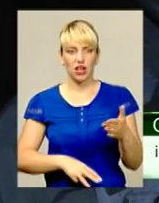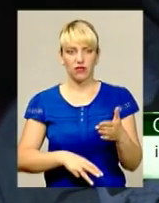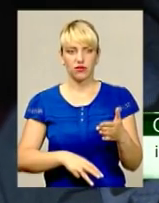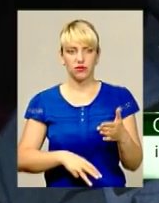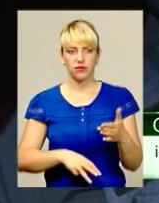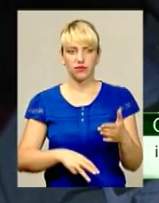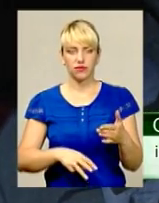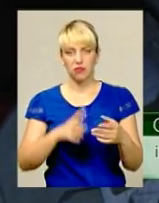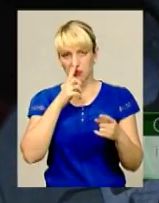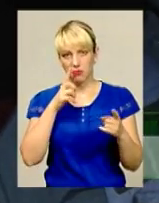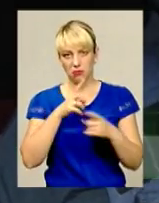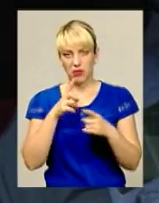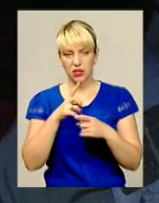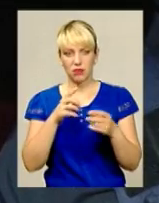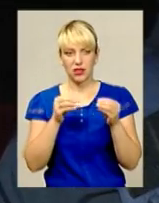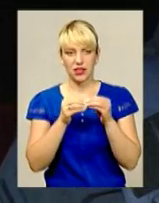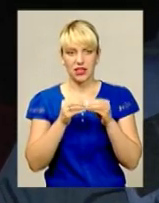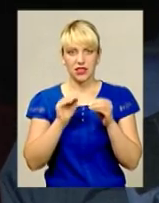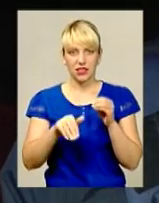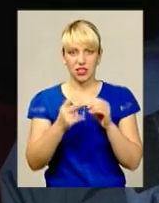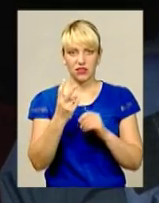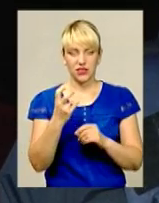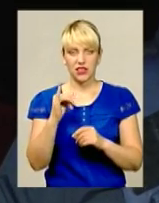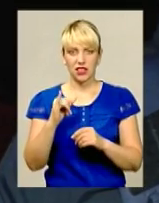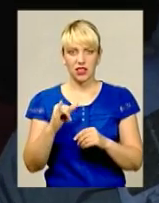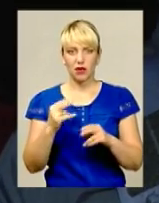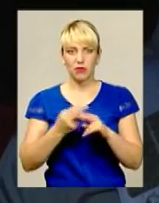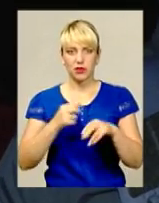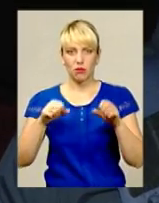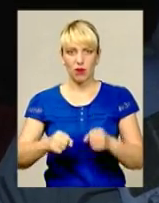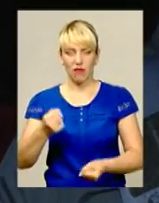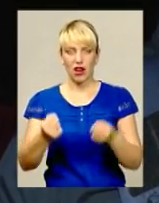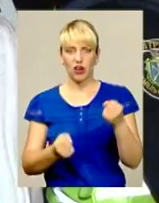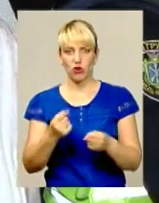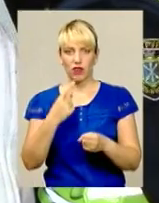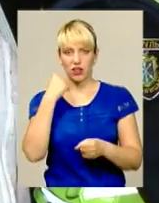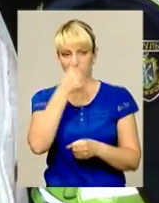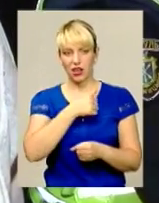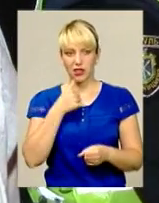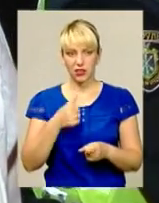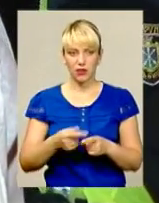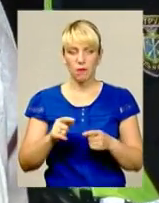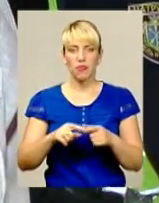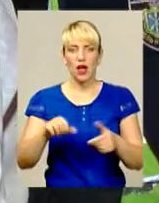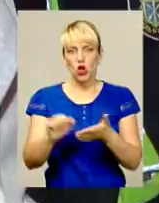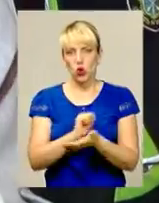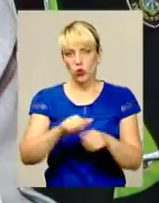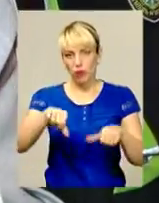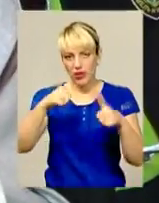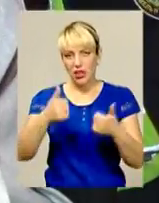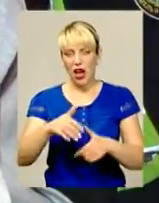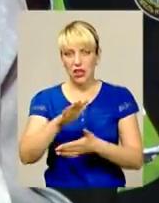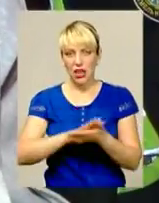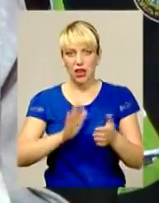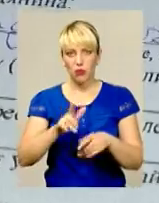Штраф мінімальний від 10-200 і позбавлення права керування – це мінімум на рік. Документи оформлені. Далі будуть